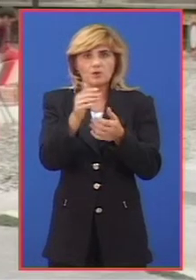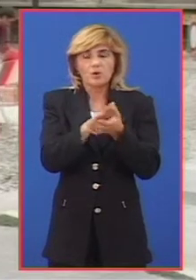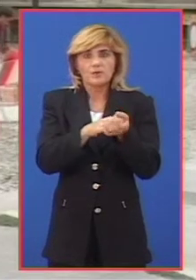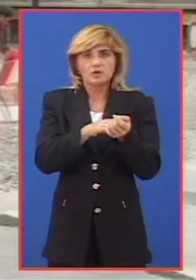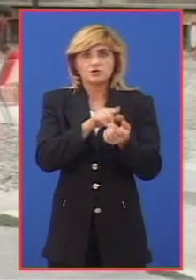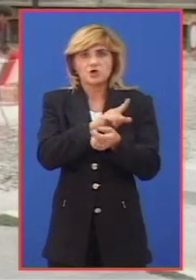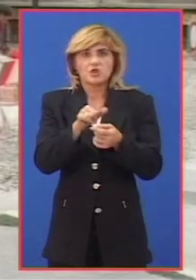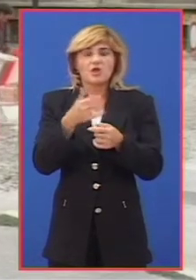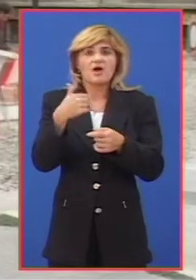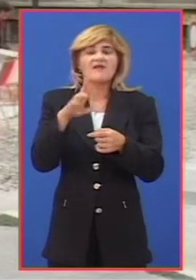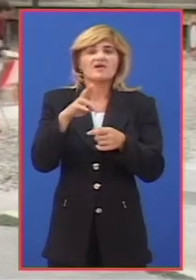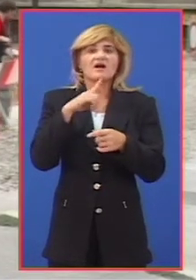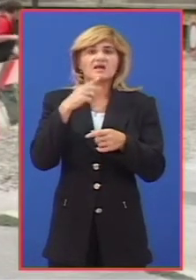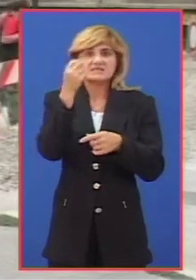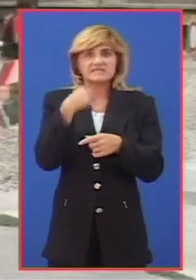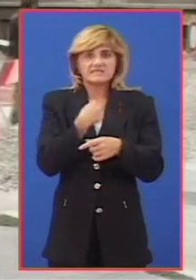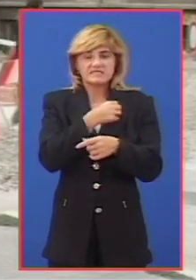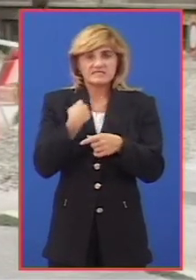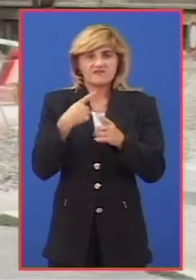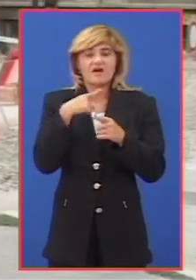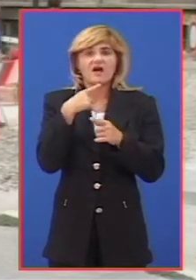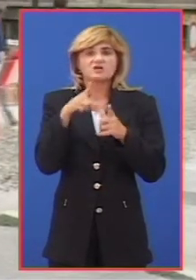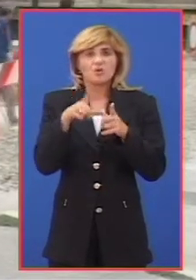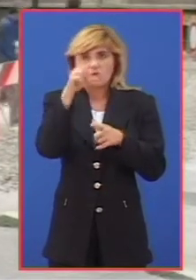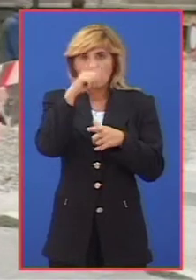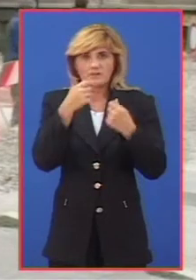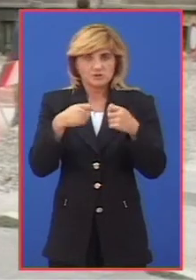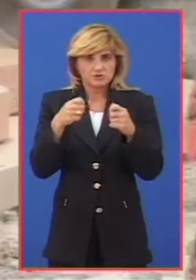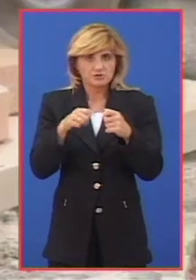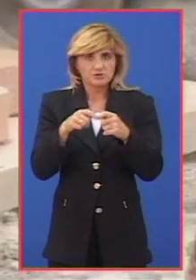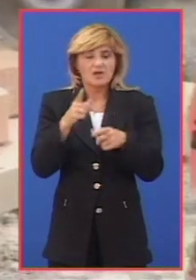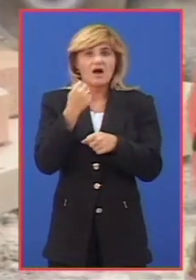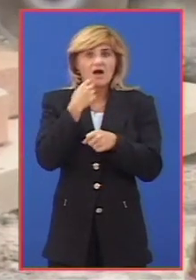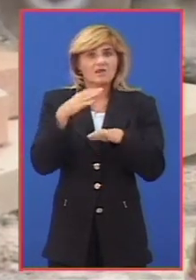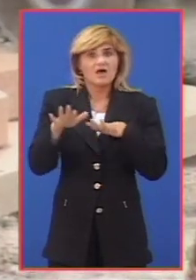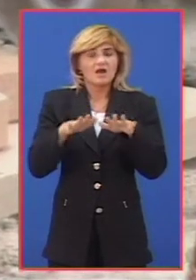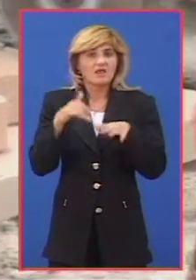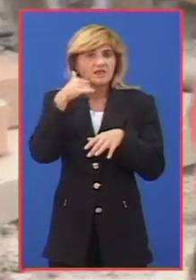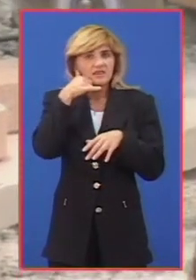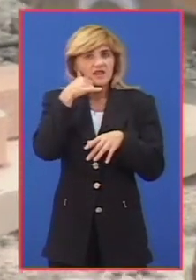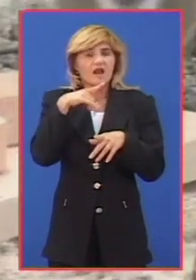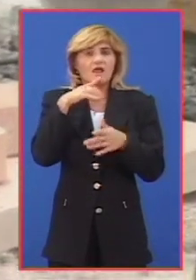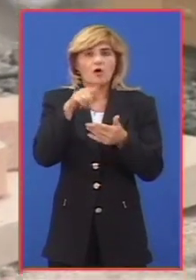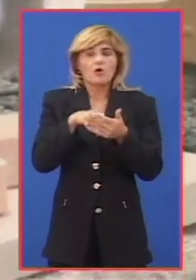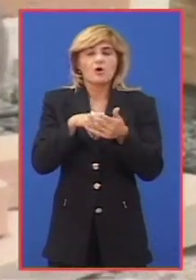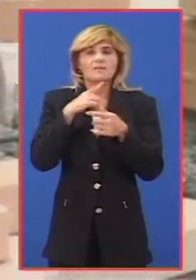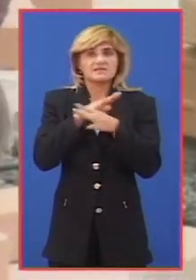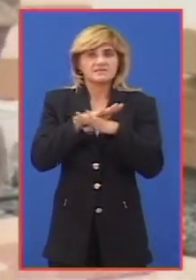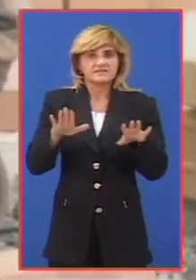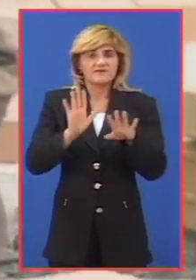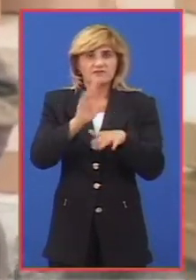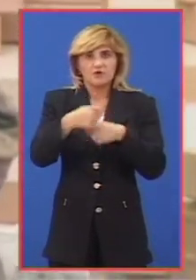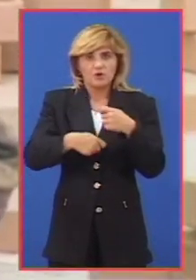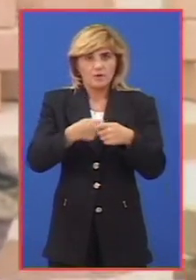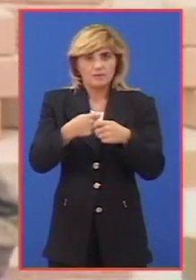evangelističke crkve, kažu u direkciji za izgranju opštine. Kad radnici telekoma i elektrodistribucije završe svoj